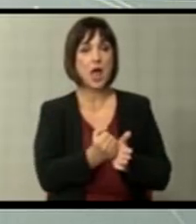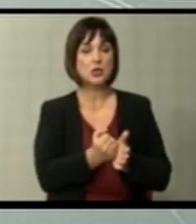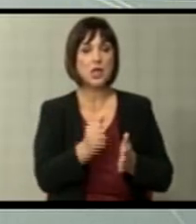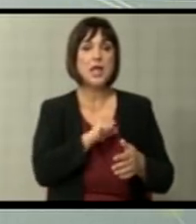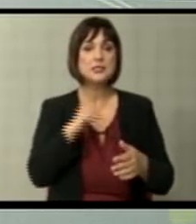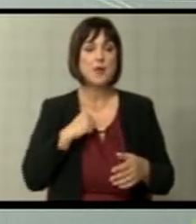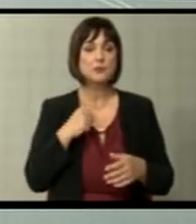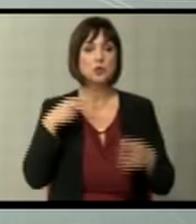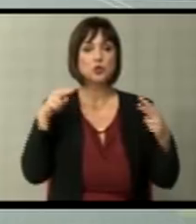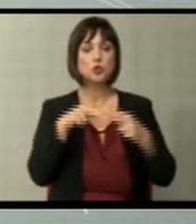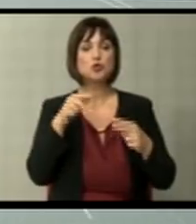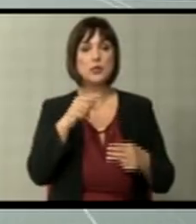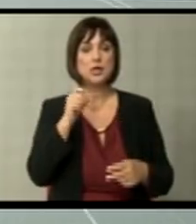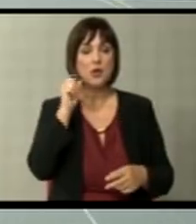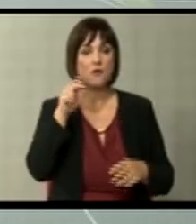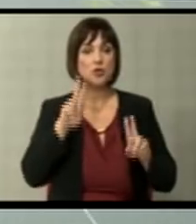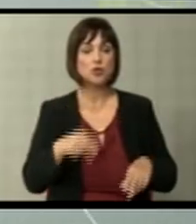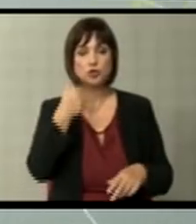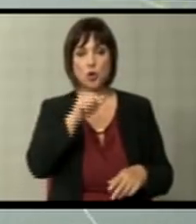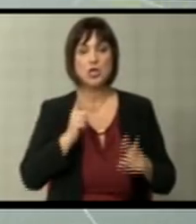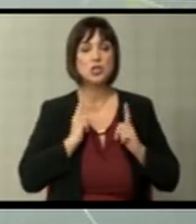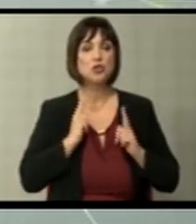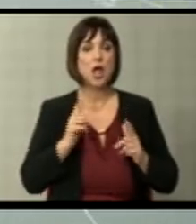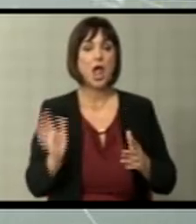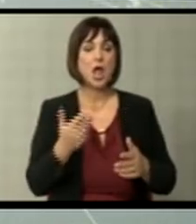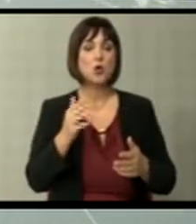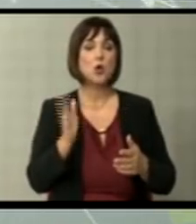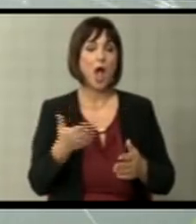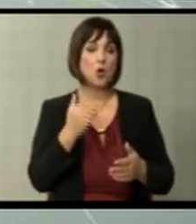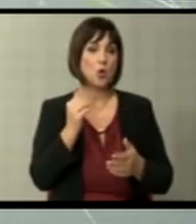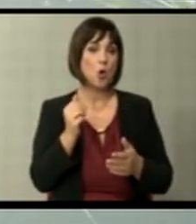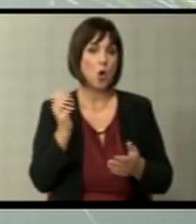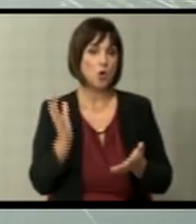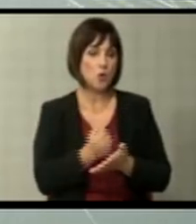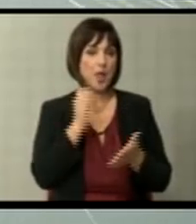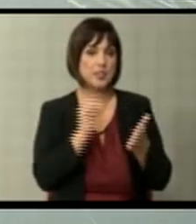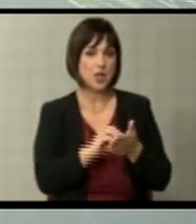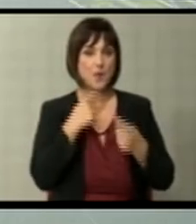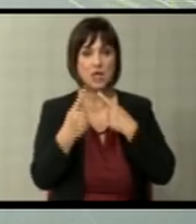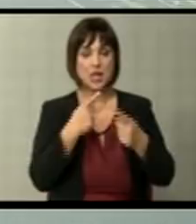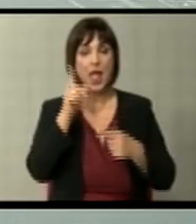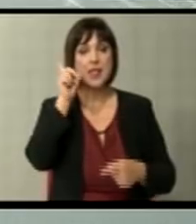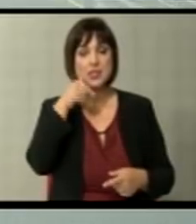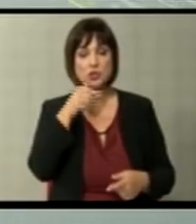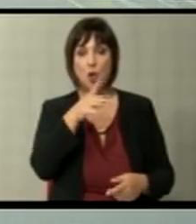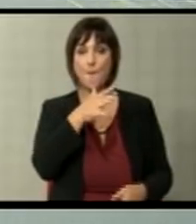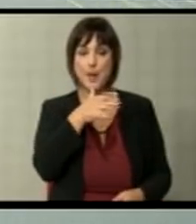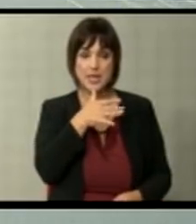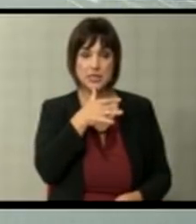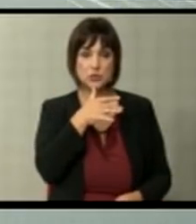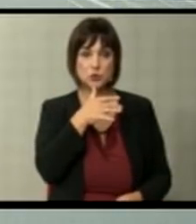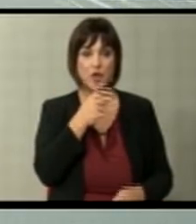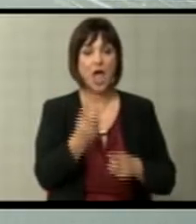само не се очува со реалността што ќе не чека и да го добијаме датумот за преговори. Тешко македонската